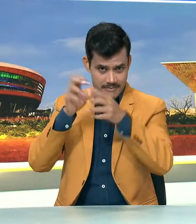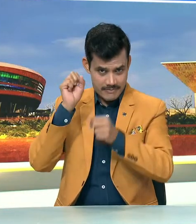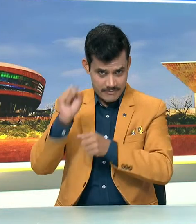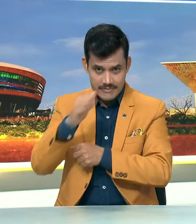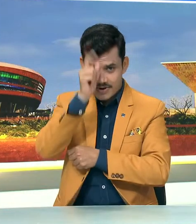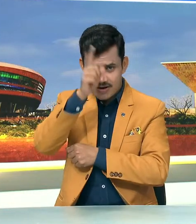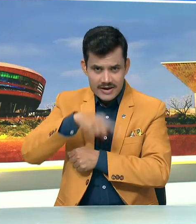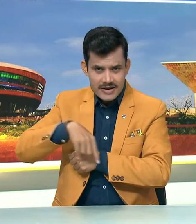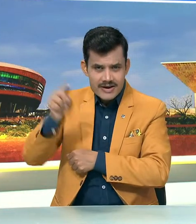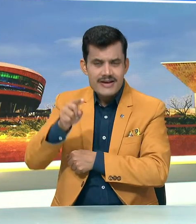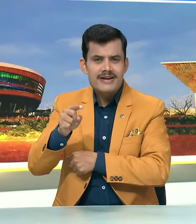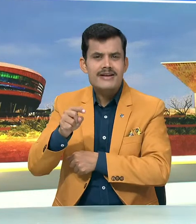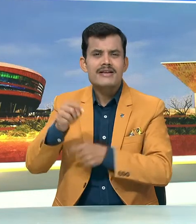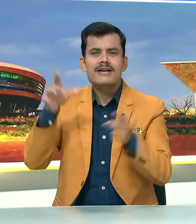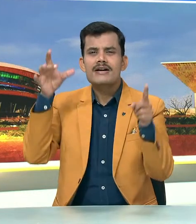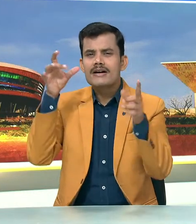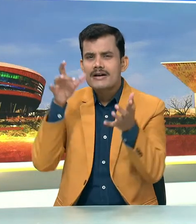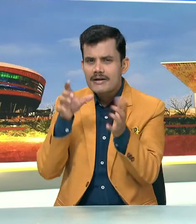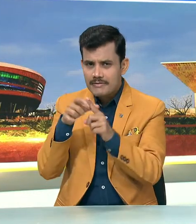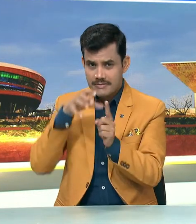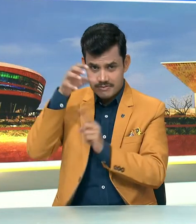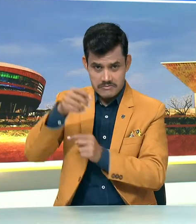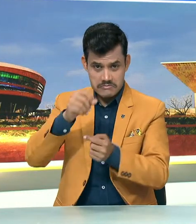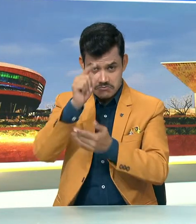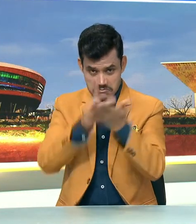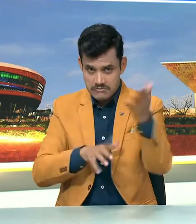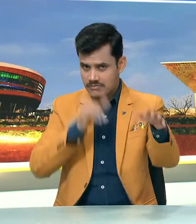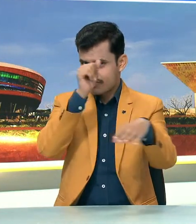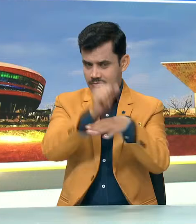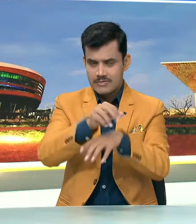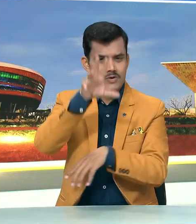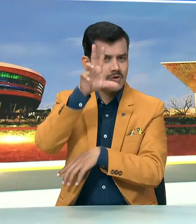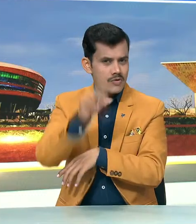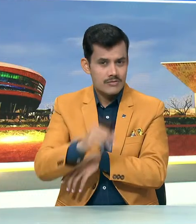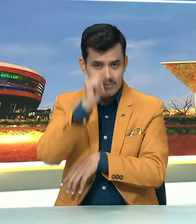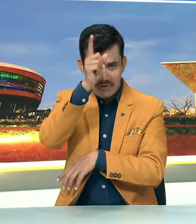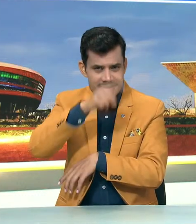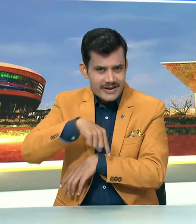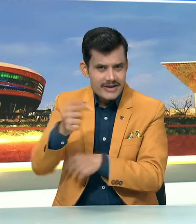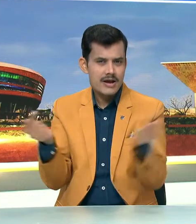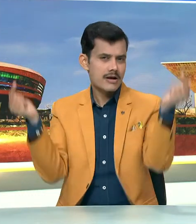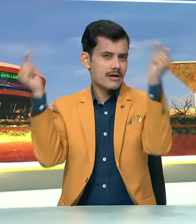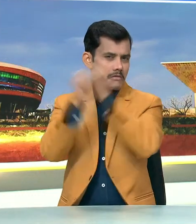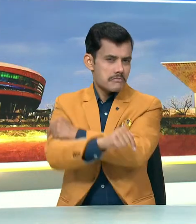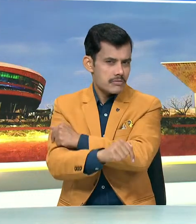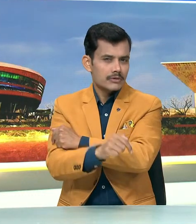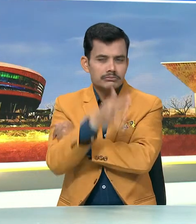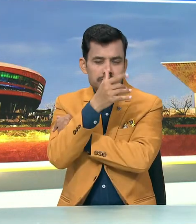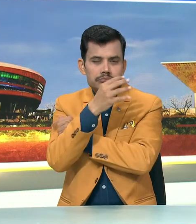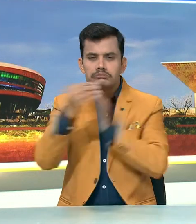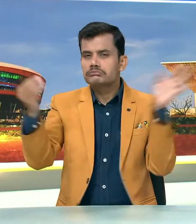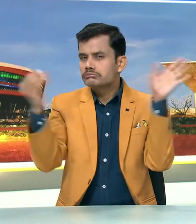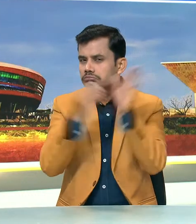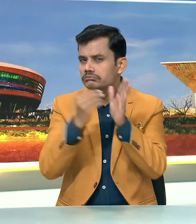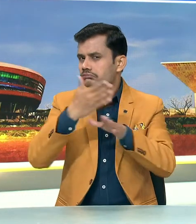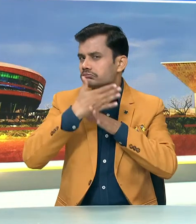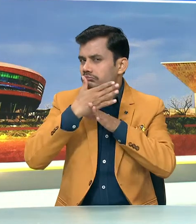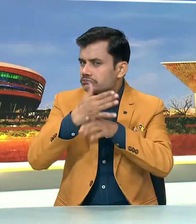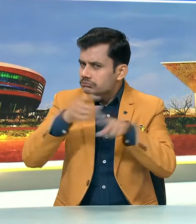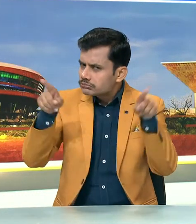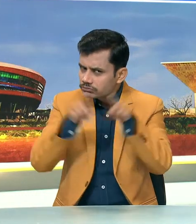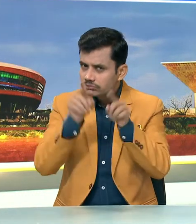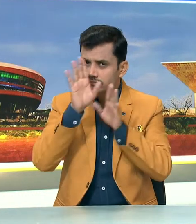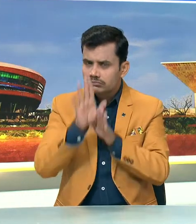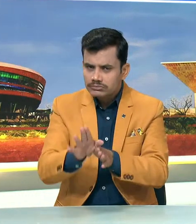कोई मैमो भेजा है अरिंदम बागजी ने कहा कि ये भारत के खिलाफ निरंतर दुष प्रचार अभियान का हिस्सा है